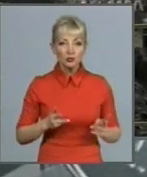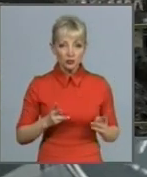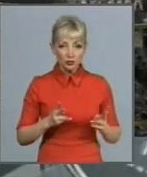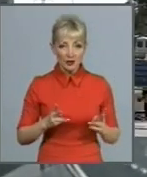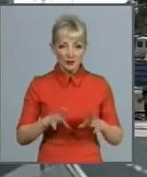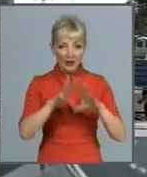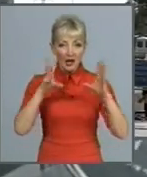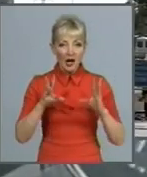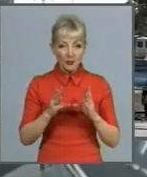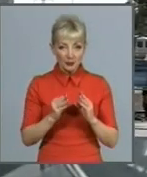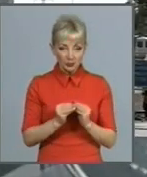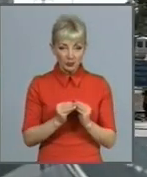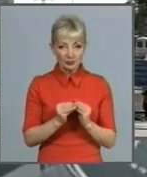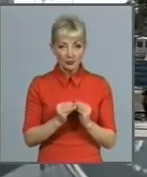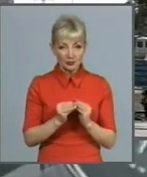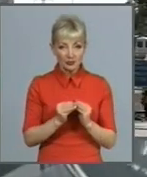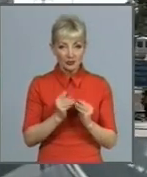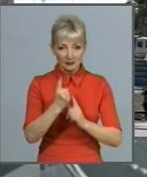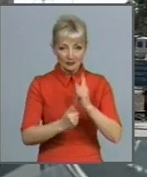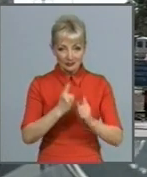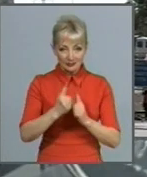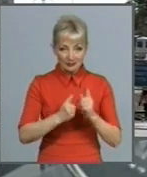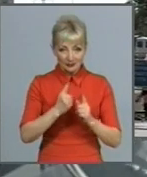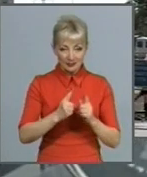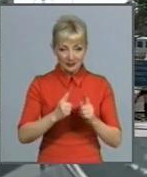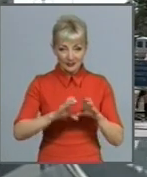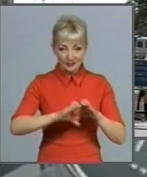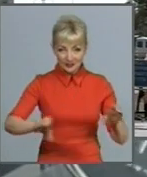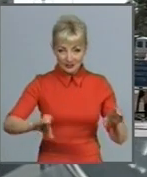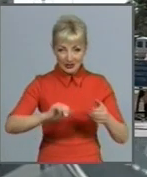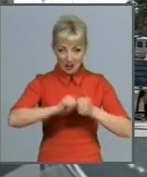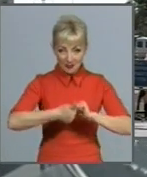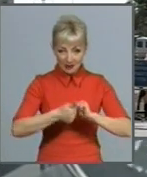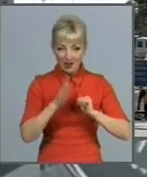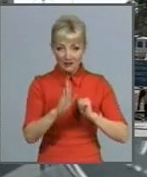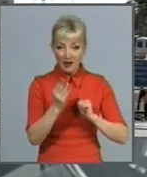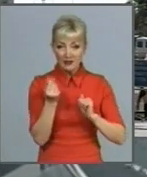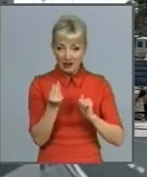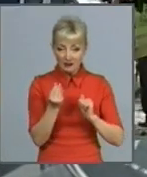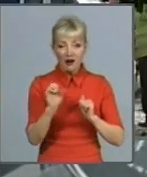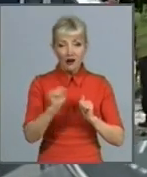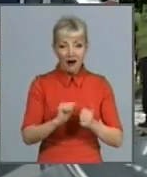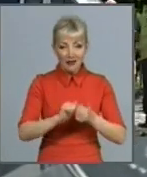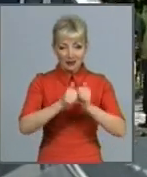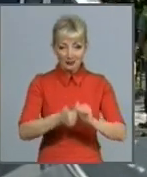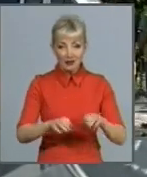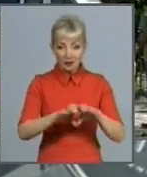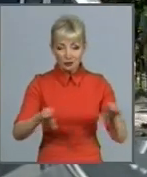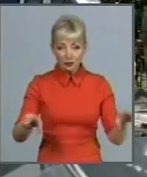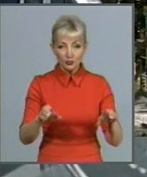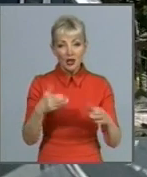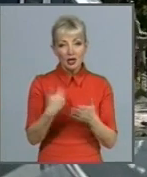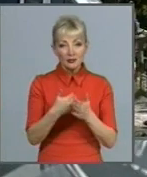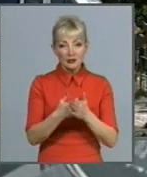тариф. Якщо вкладати об'єми перекладок в тариф, а я везде кажу, що перекладки повинні підставляти приблизно 70-80